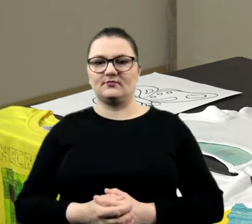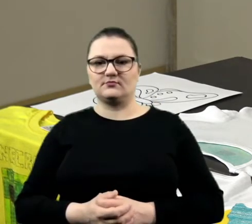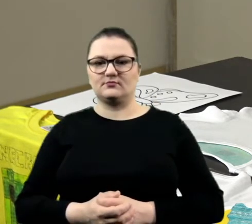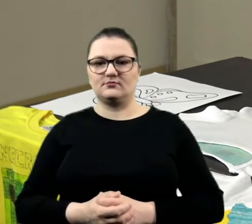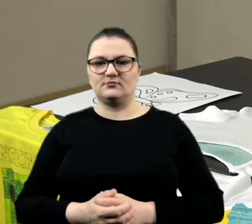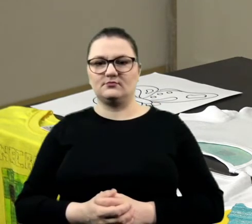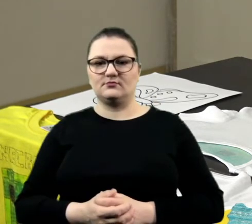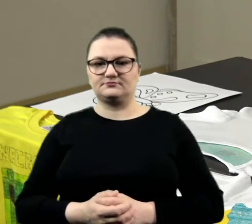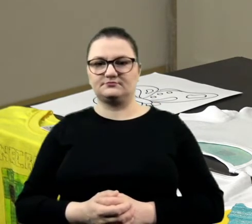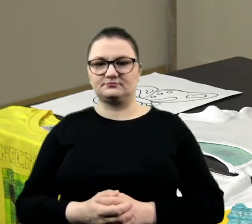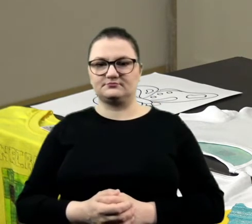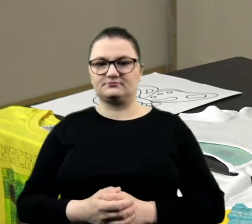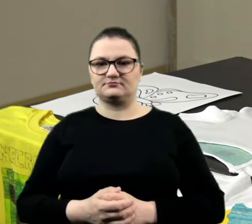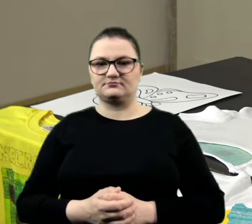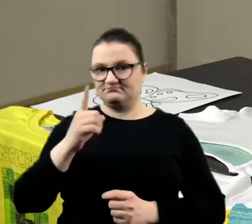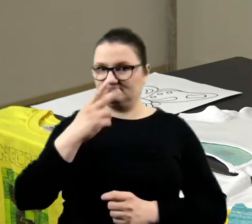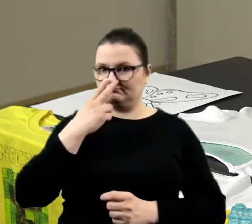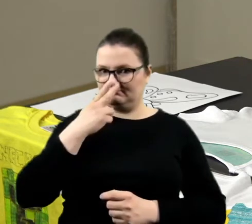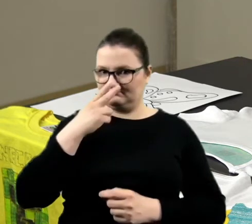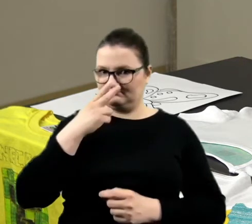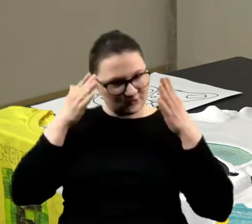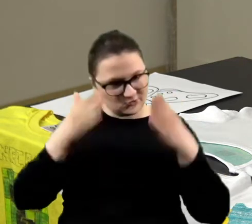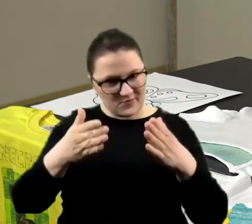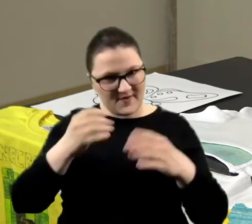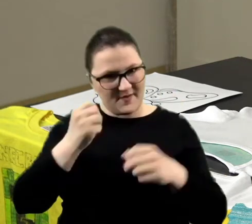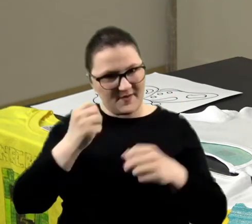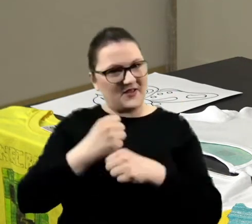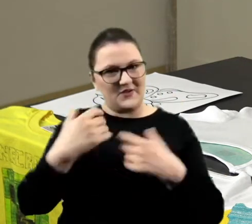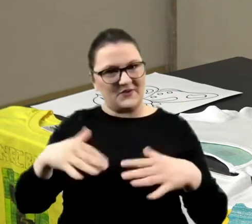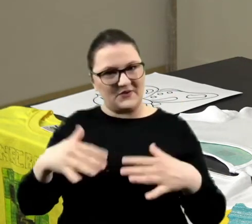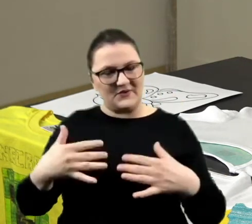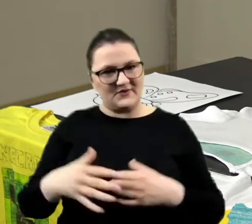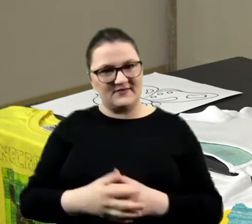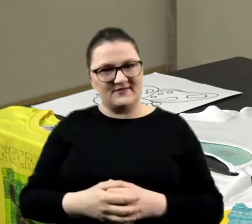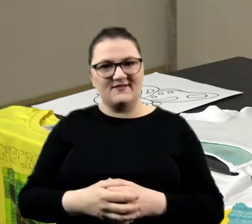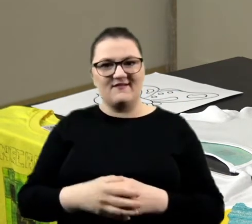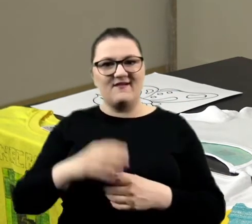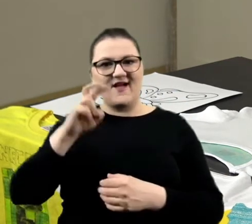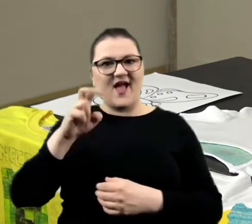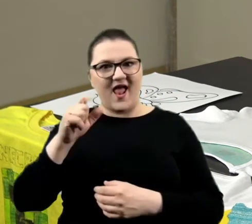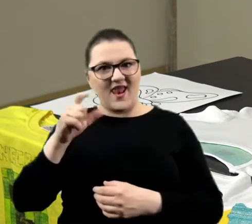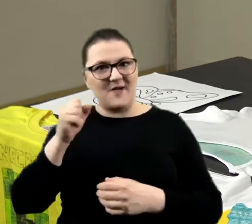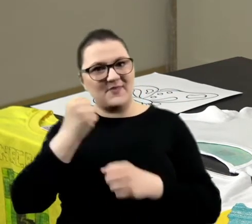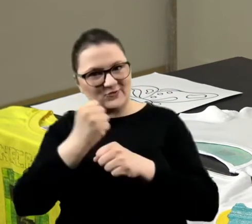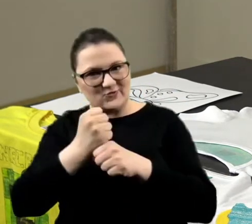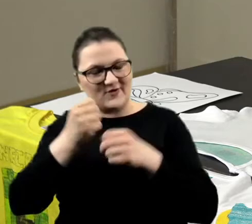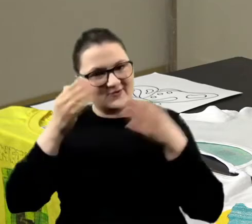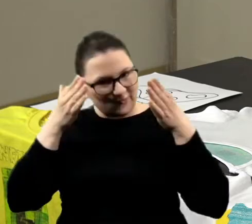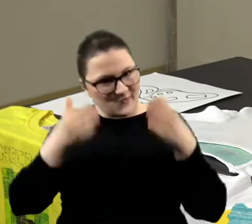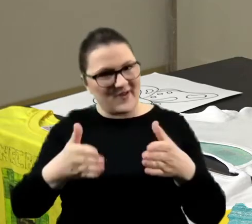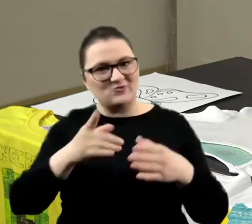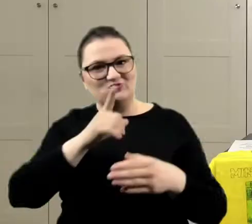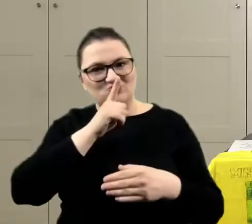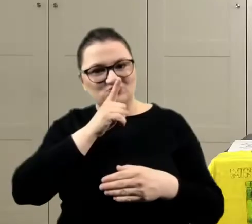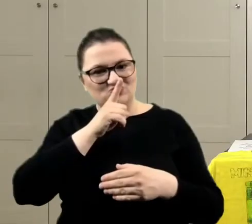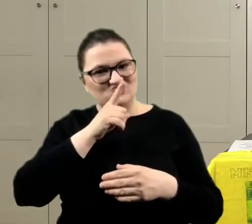Ale słuchajcie, praca dzisiaj w skupieniu. Hela pracuje. Cisza. Prawda? No, bo trzeba się